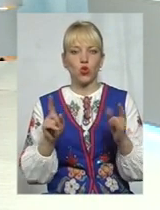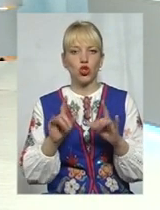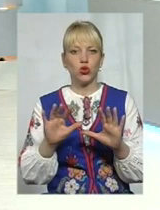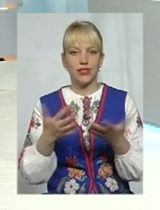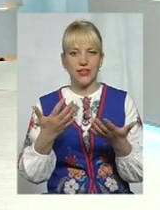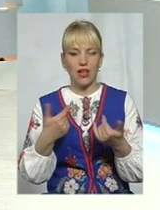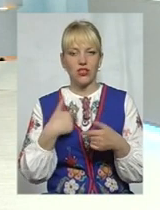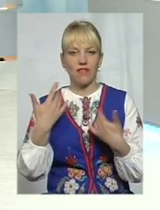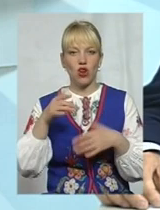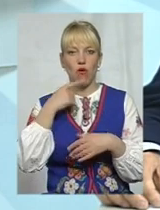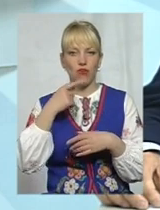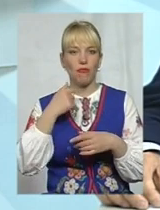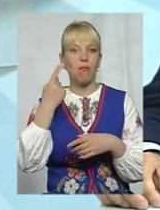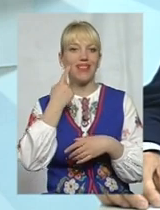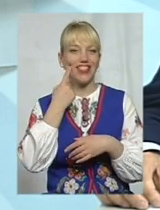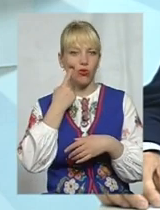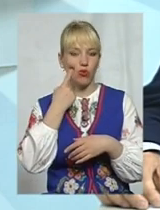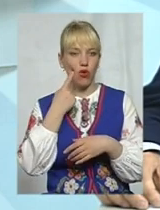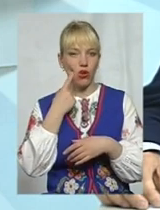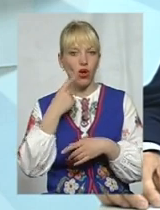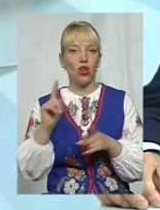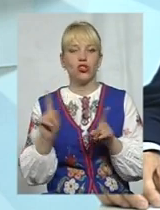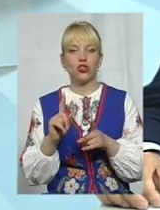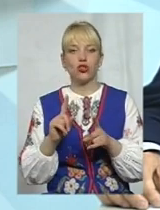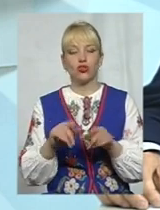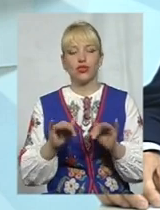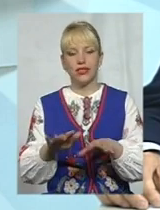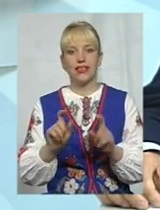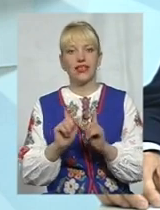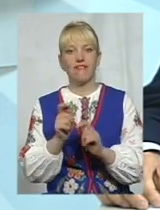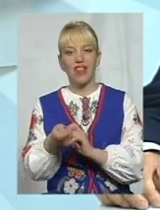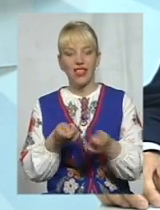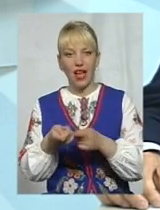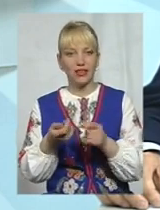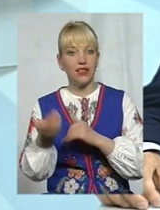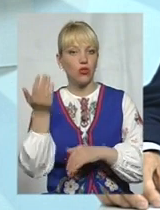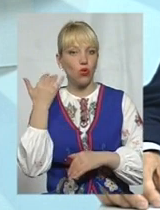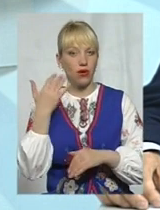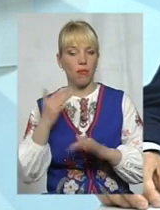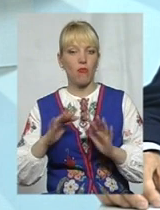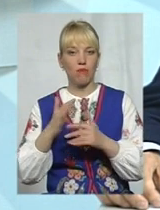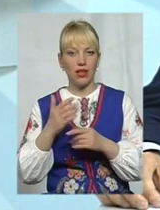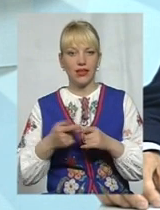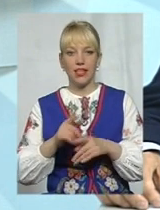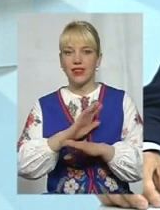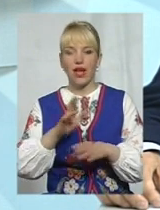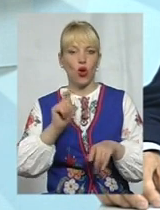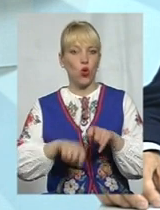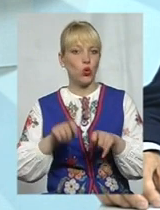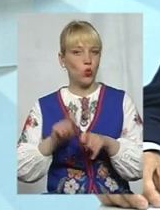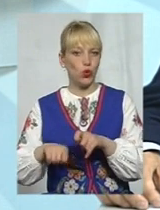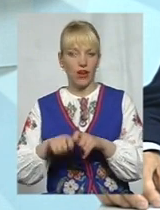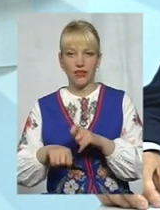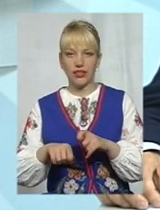про це, прикро, що дії влади на той момент і протягом багатьох-багатьох років не контролювався